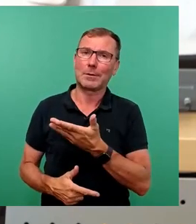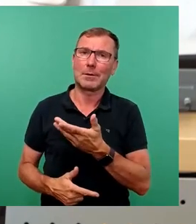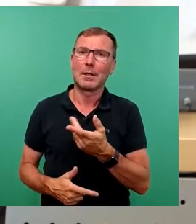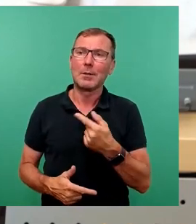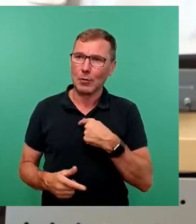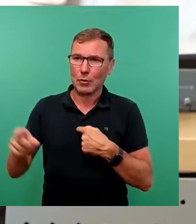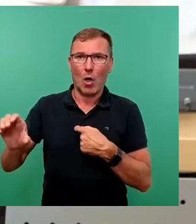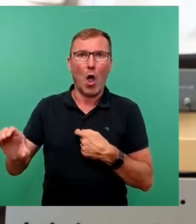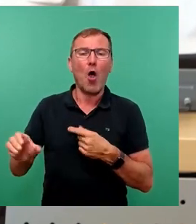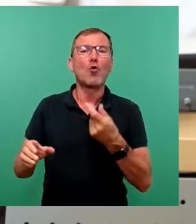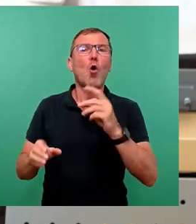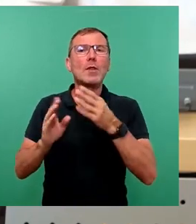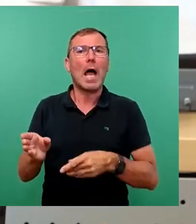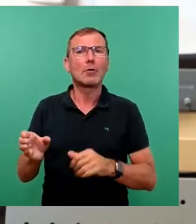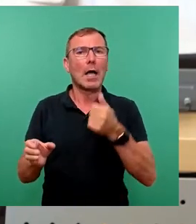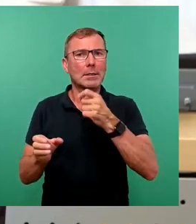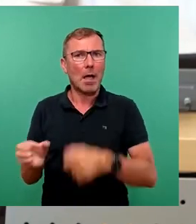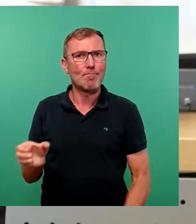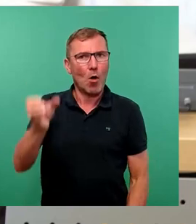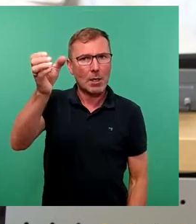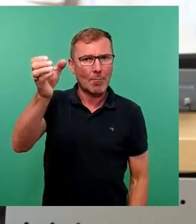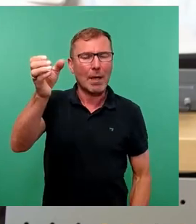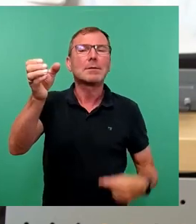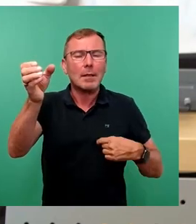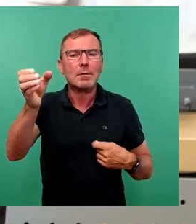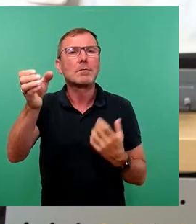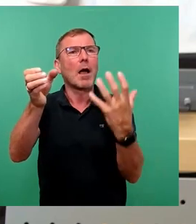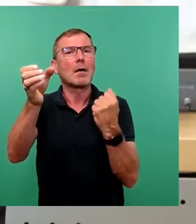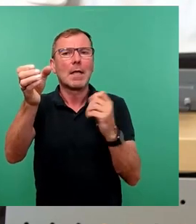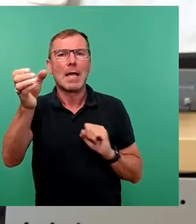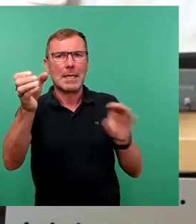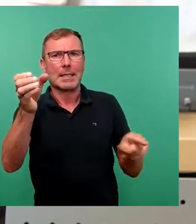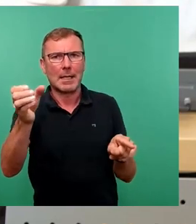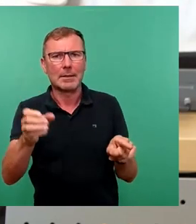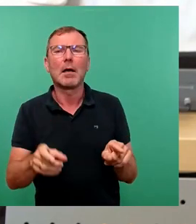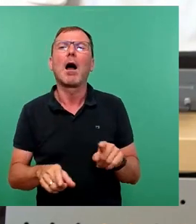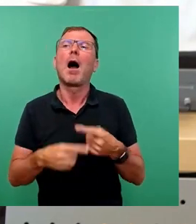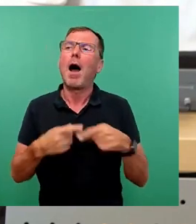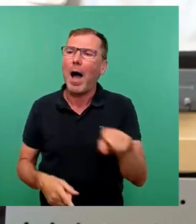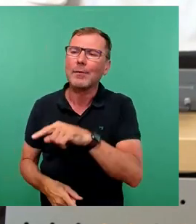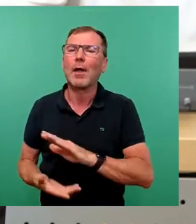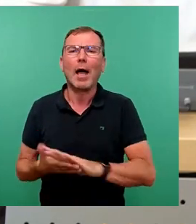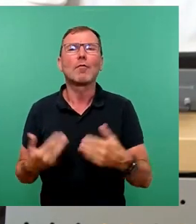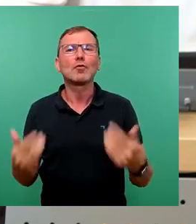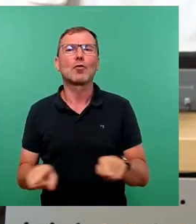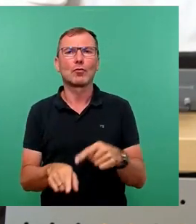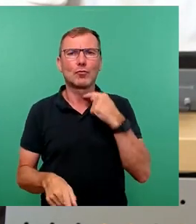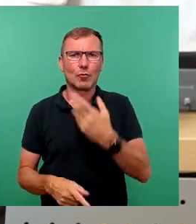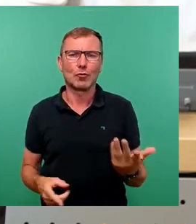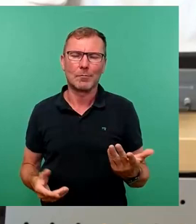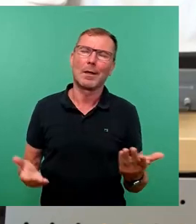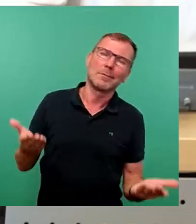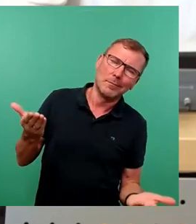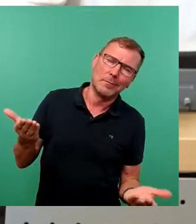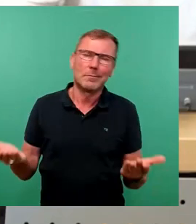Thunhauser, erster Bürgermeister wird, wenigstens noch was rausgeholt. Andere haben zugestimmt, ohne dafür was rauszuholen. Okay, kann man